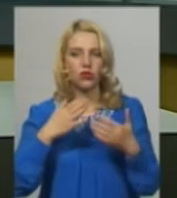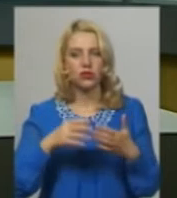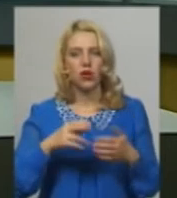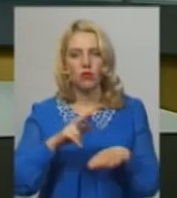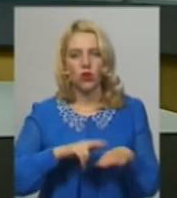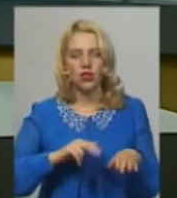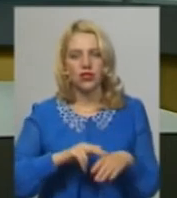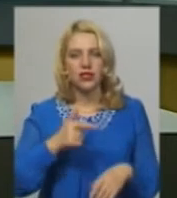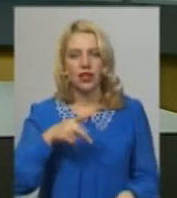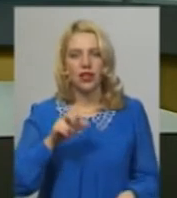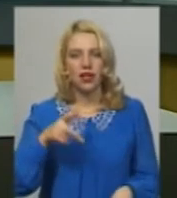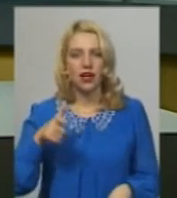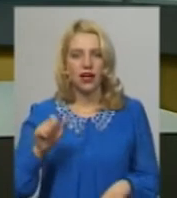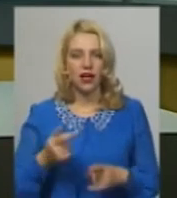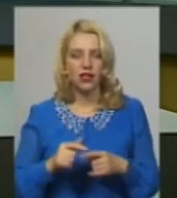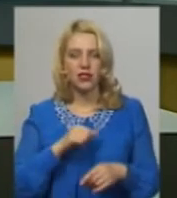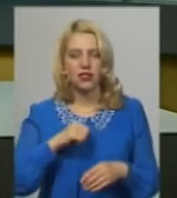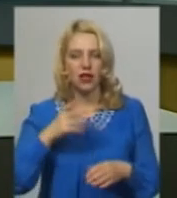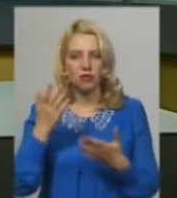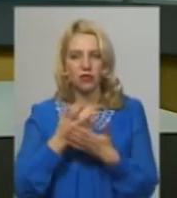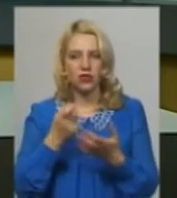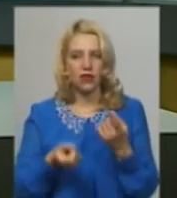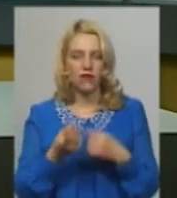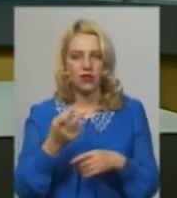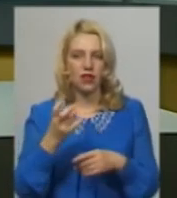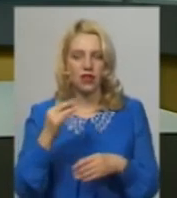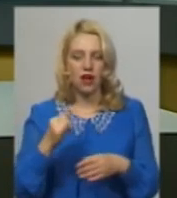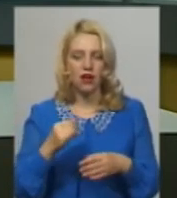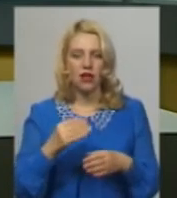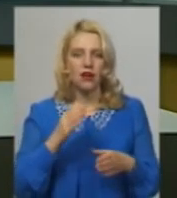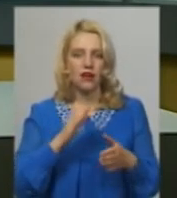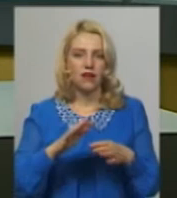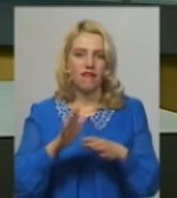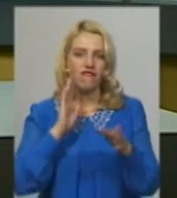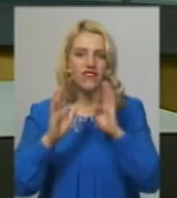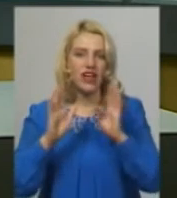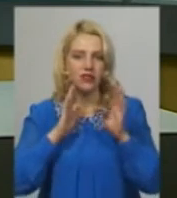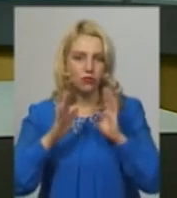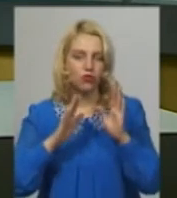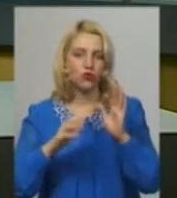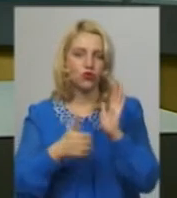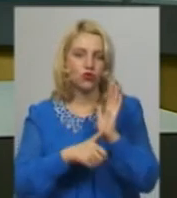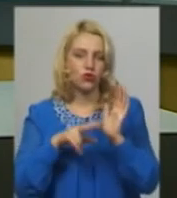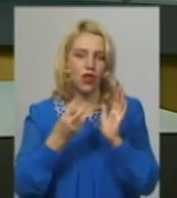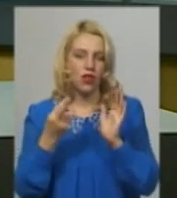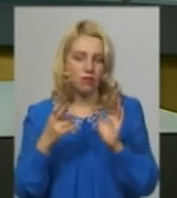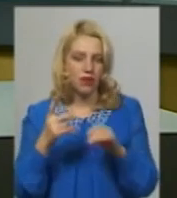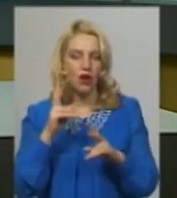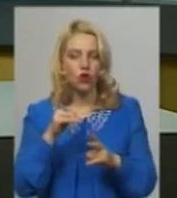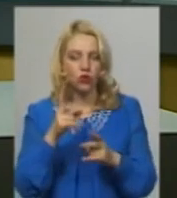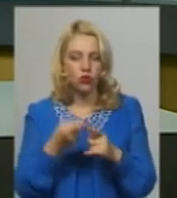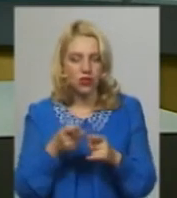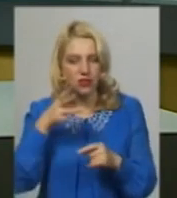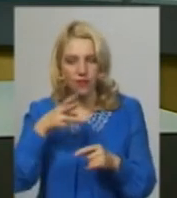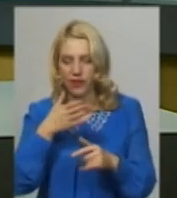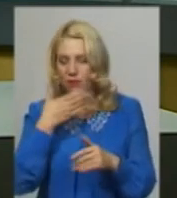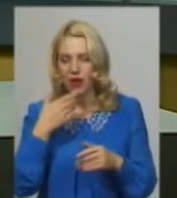Хмельниччини Інна Глега. Сам ролик з'явився на одній із публічних груп у Фейсбук 6 липня. Авторство не вказано. Підписано,